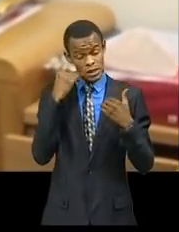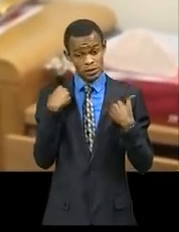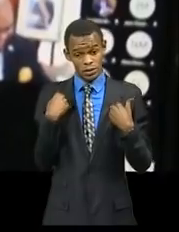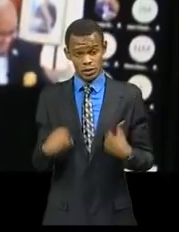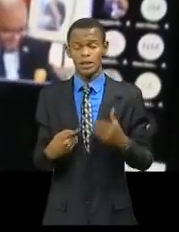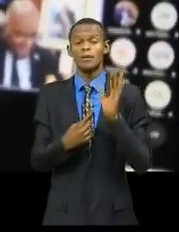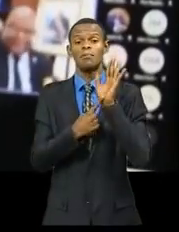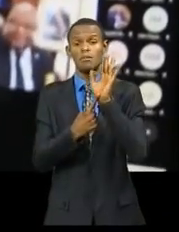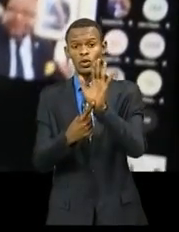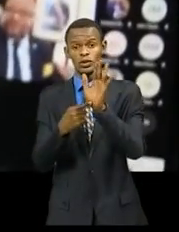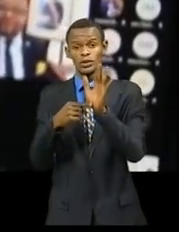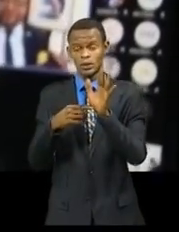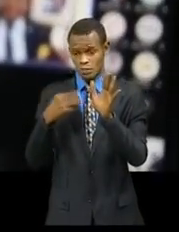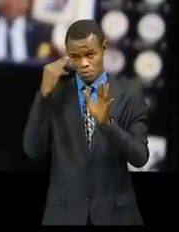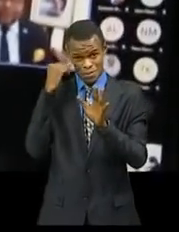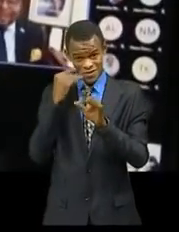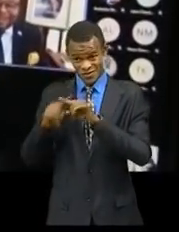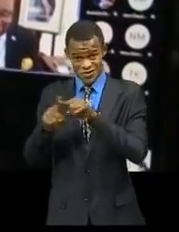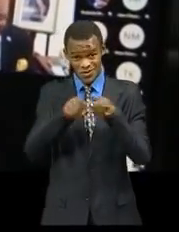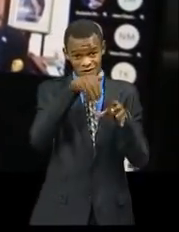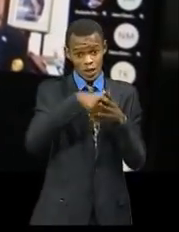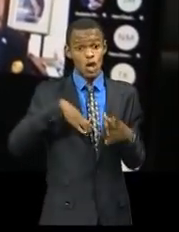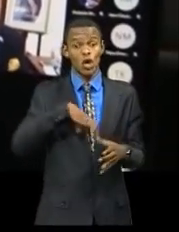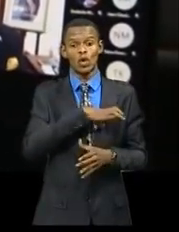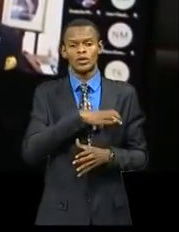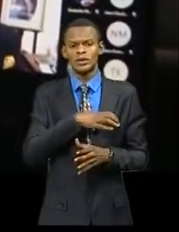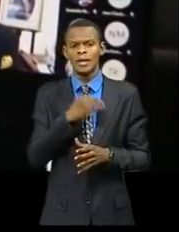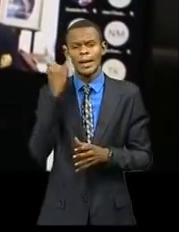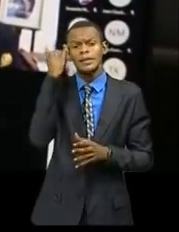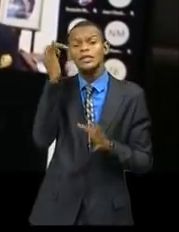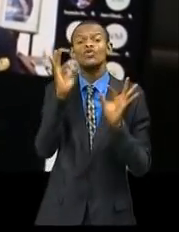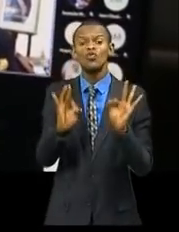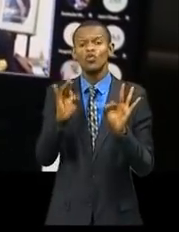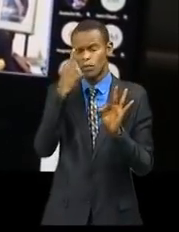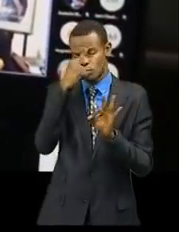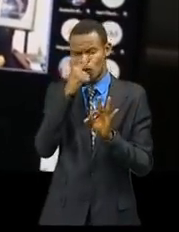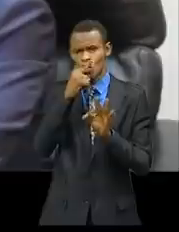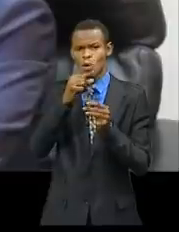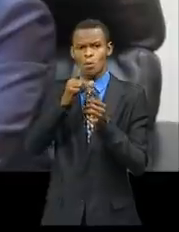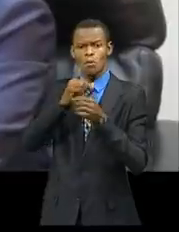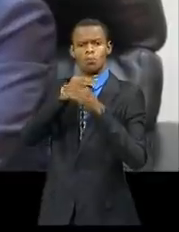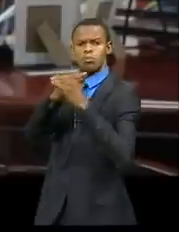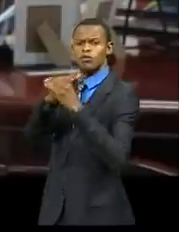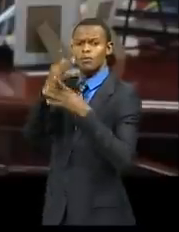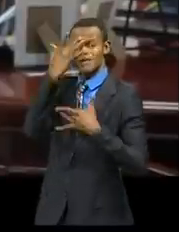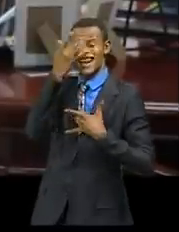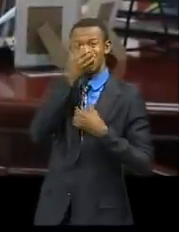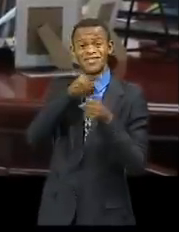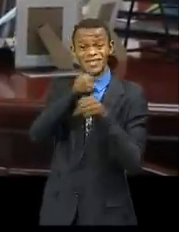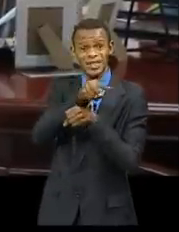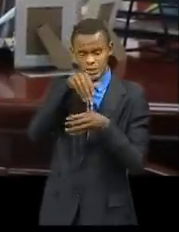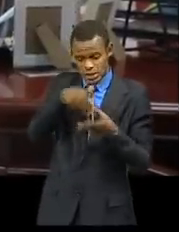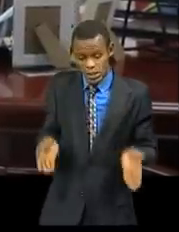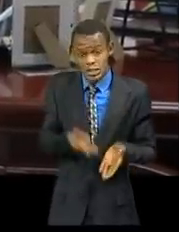maîtriser la situation épidémiologique à l'intérieur du pays, particulièrement dans les provinces touchées